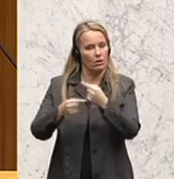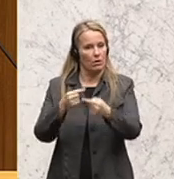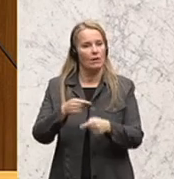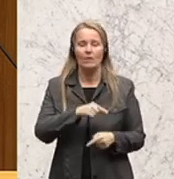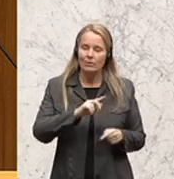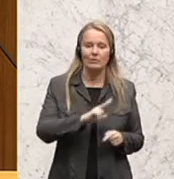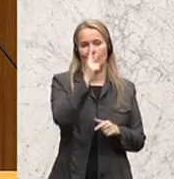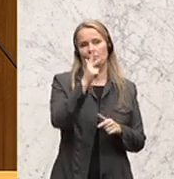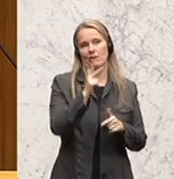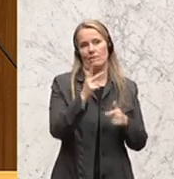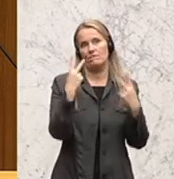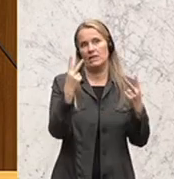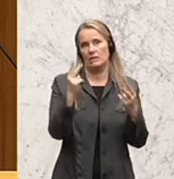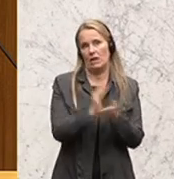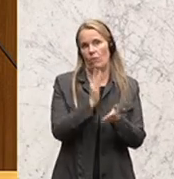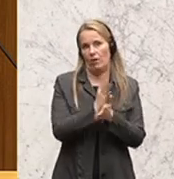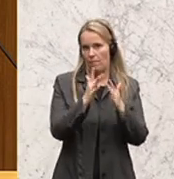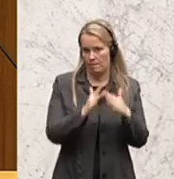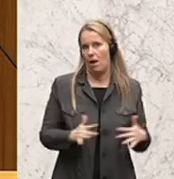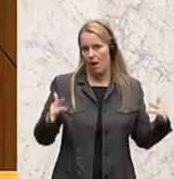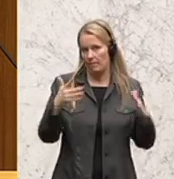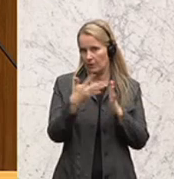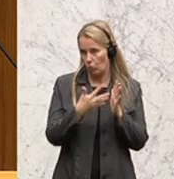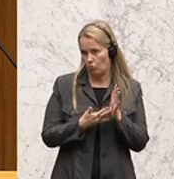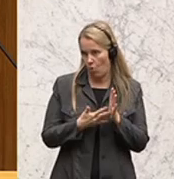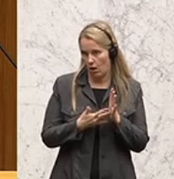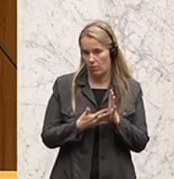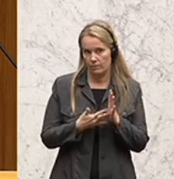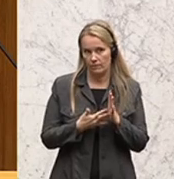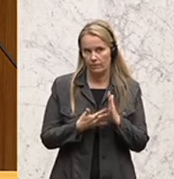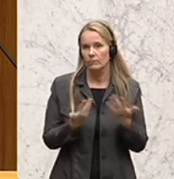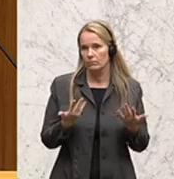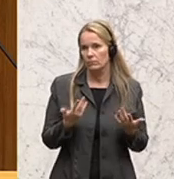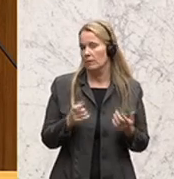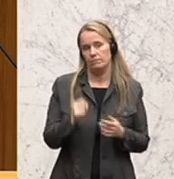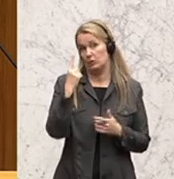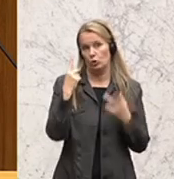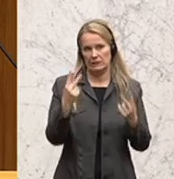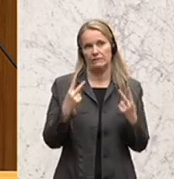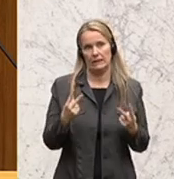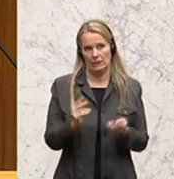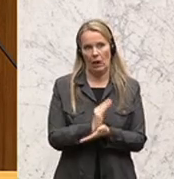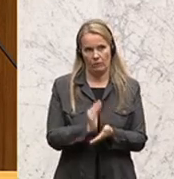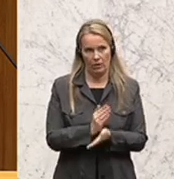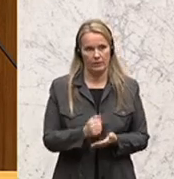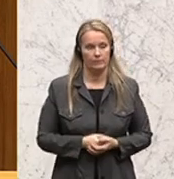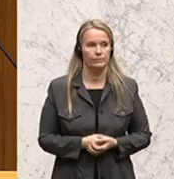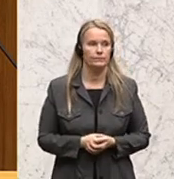wesentliche Aufgabe, die Parlamente zu erledigen haben. Und es ist eine ganz besonders wichtige Aufgabe.